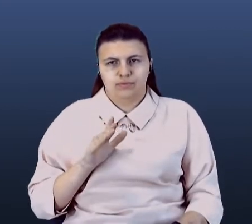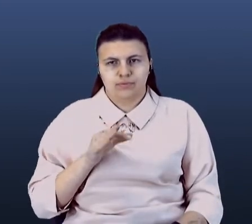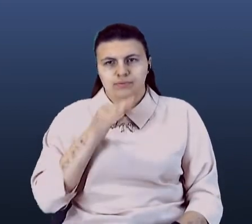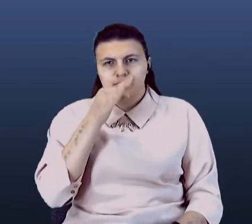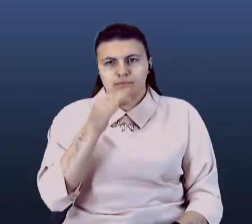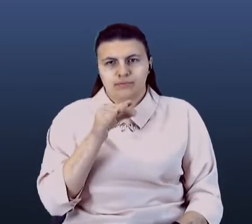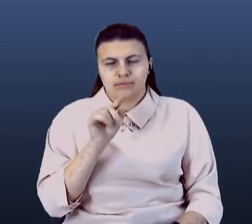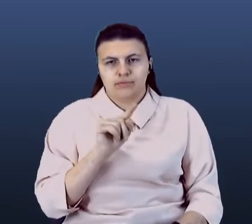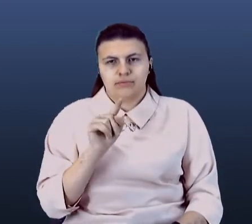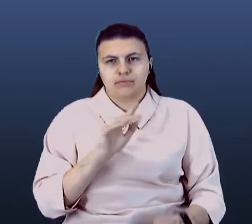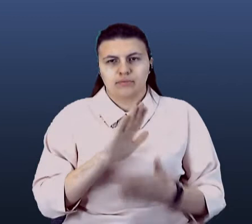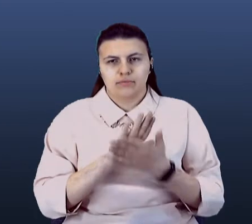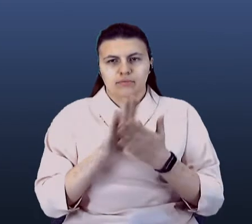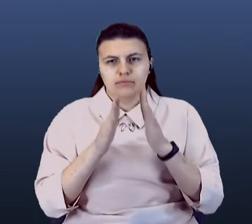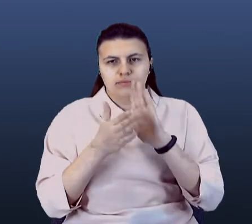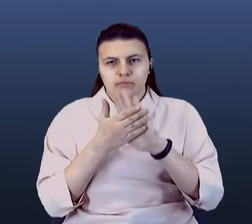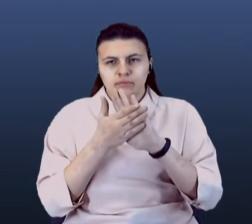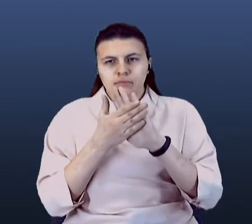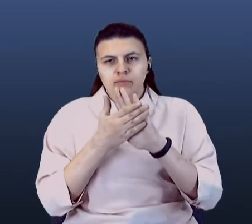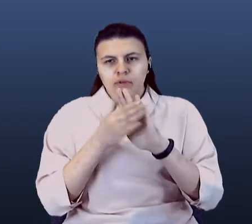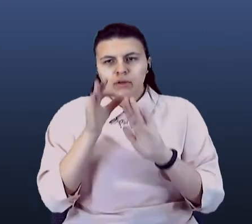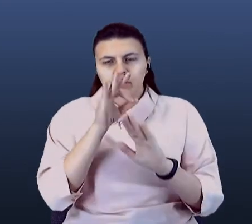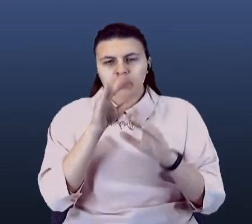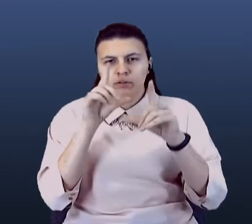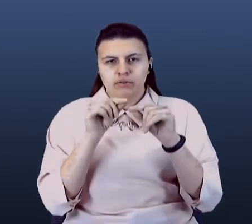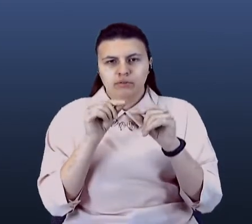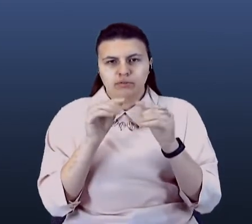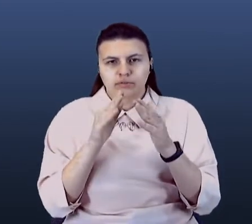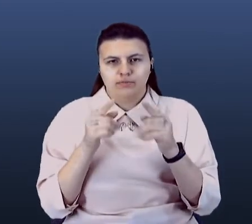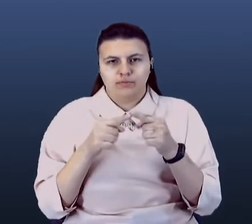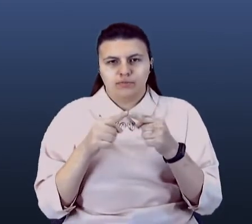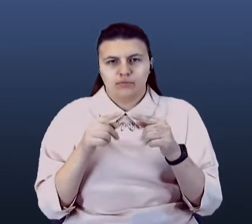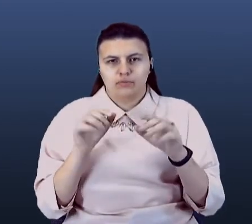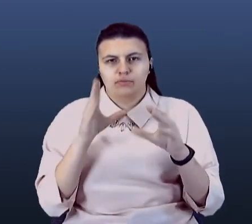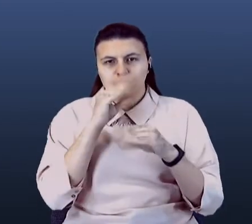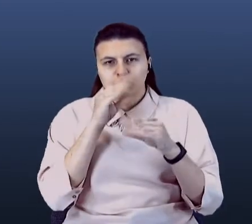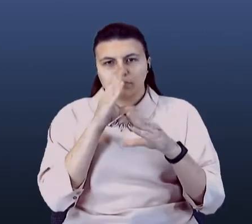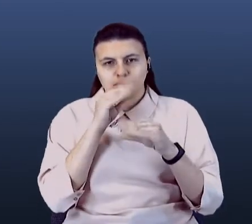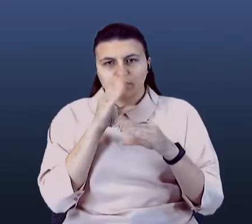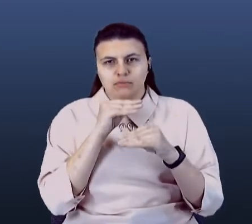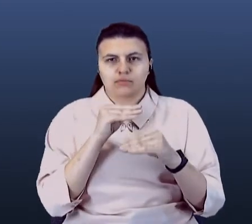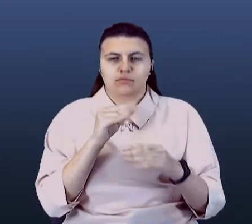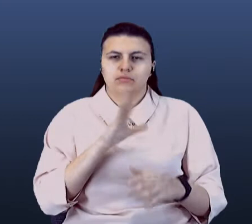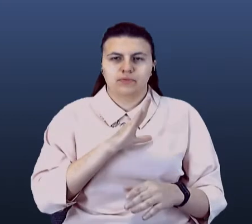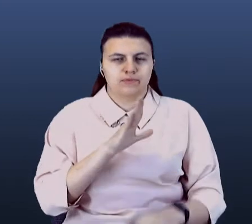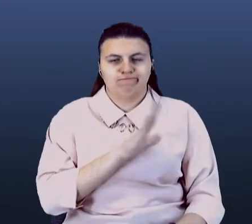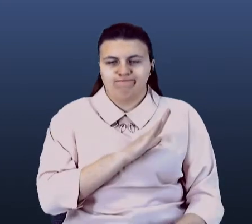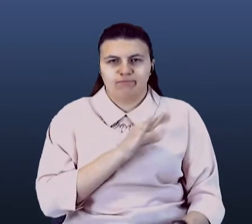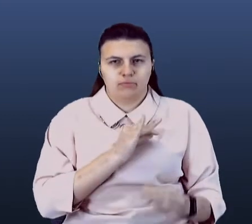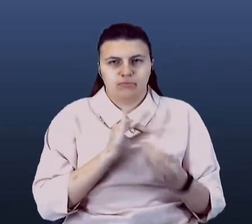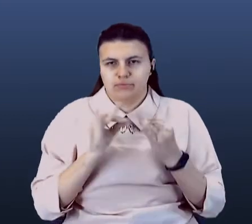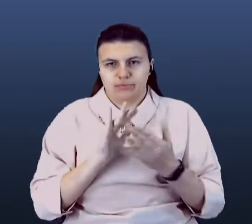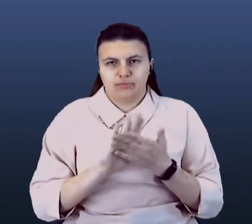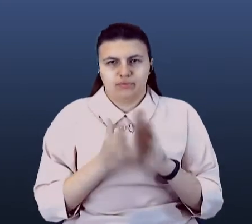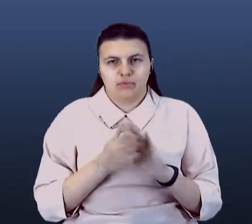договаривається зниження аренду, то, конечно, с кем-то удалось договірити, с кем-то не получается договірити. І ми прекрасно розуміємо, чому.